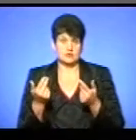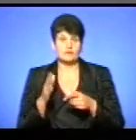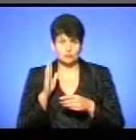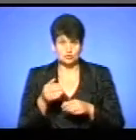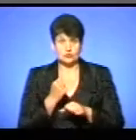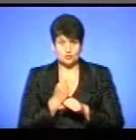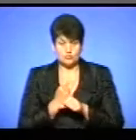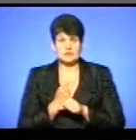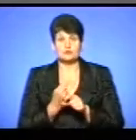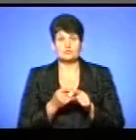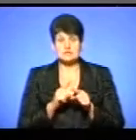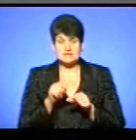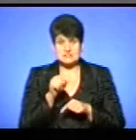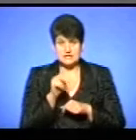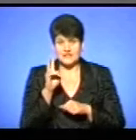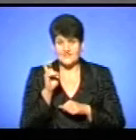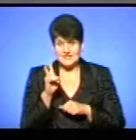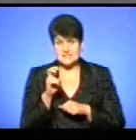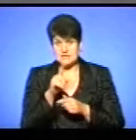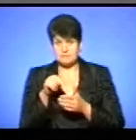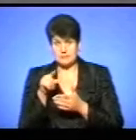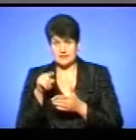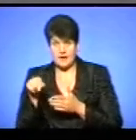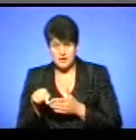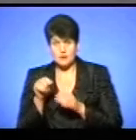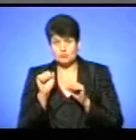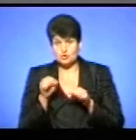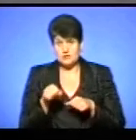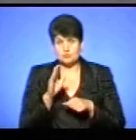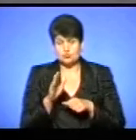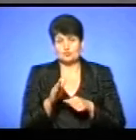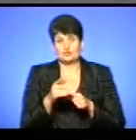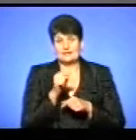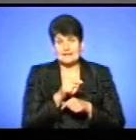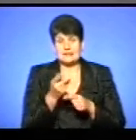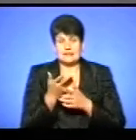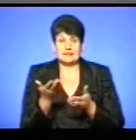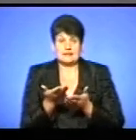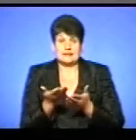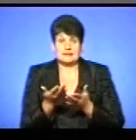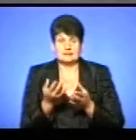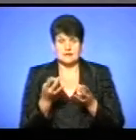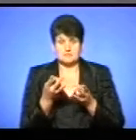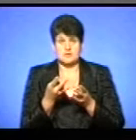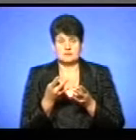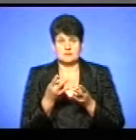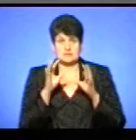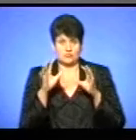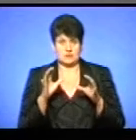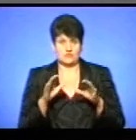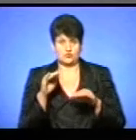це робити, тому що з цих 200, щонайменше, запитань, можливо, будуть виокремлені такі, які вартують законодавчого врегулювання.